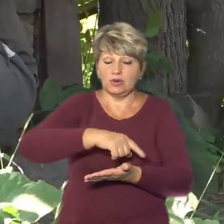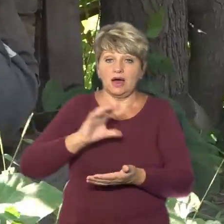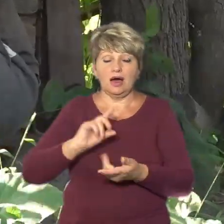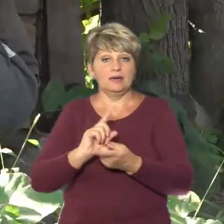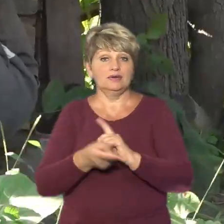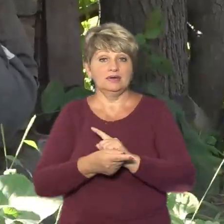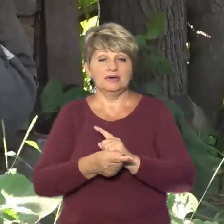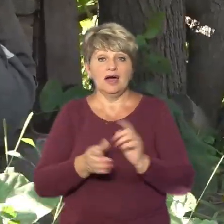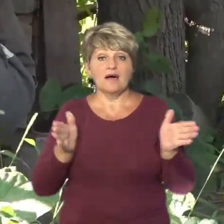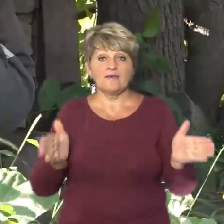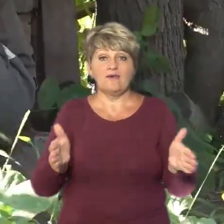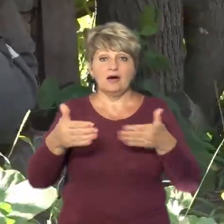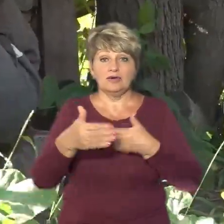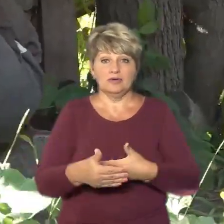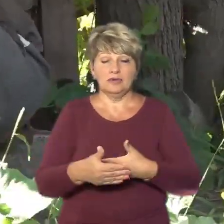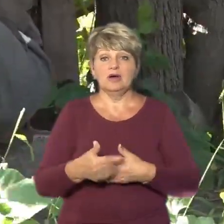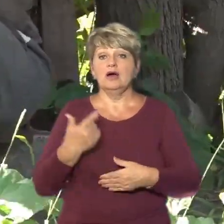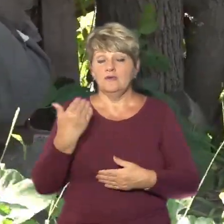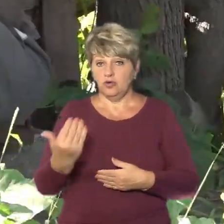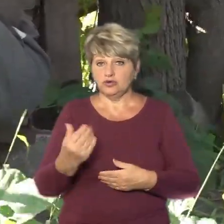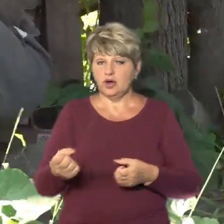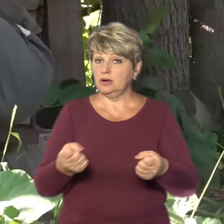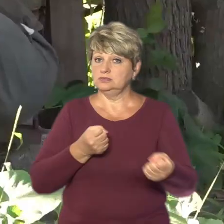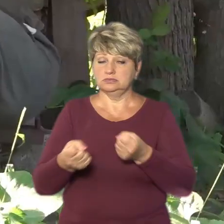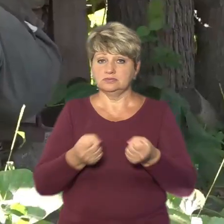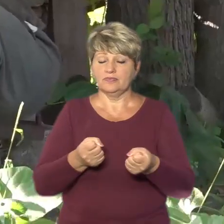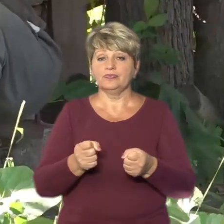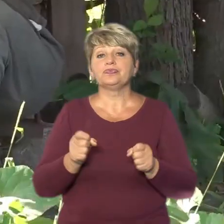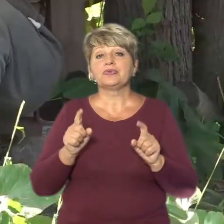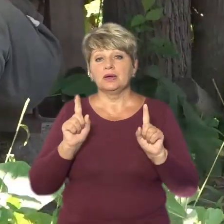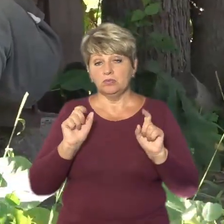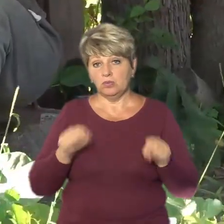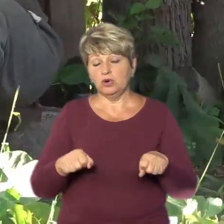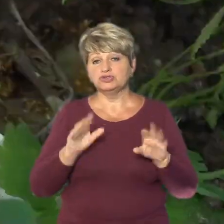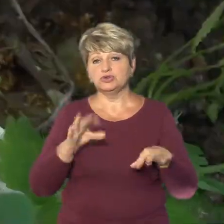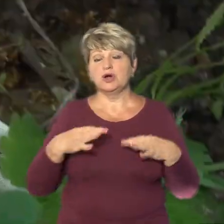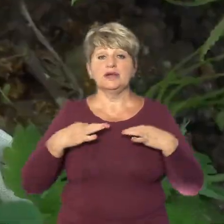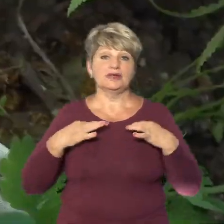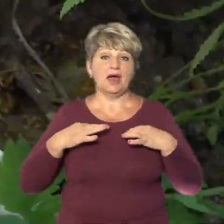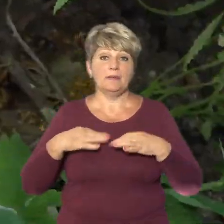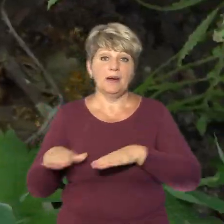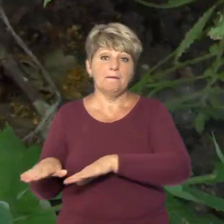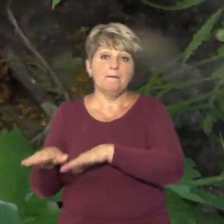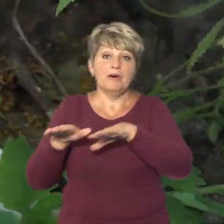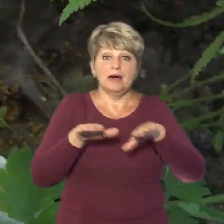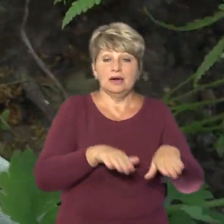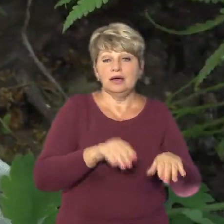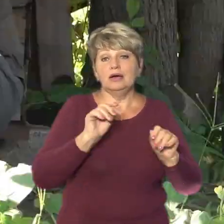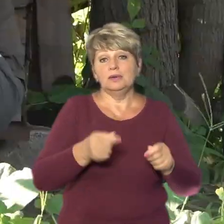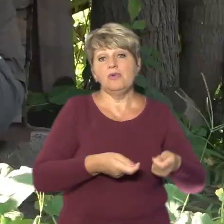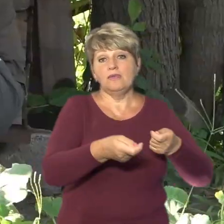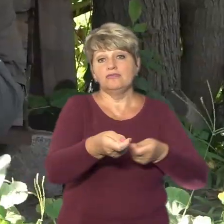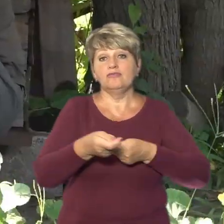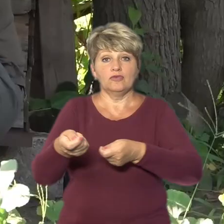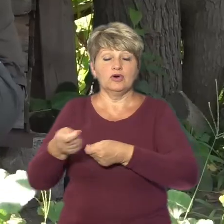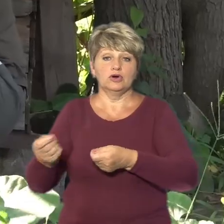Вона герметична. Їй можна тільки льоточок тряпочкою так прикрив, і він готовий переїжджати на нове місце.